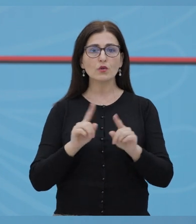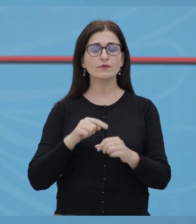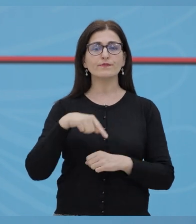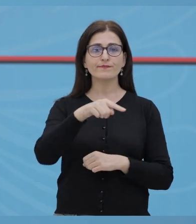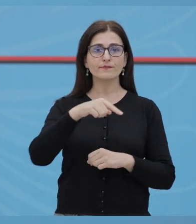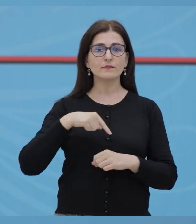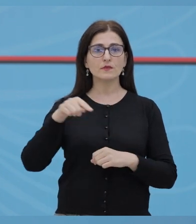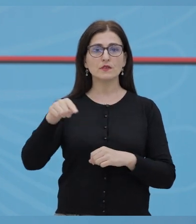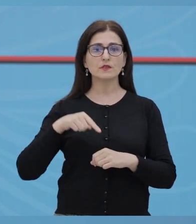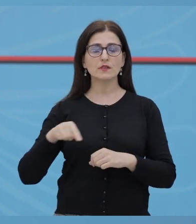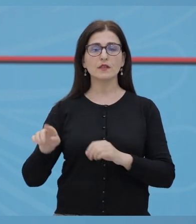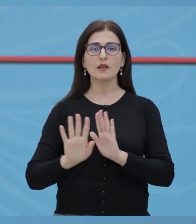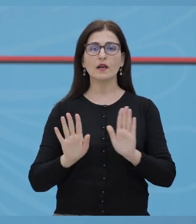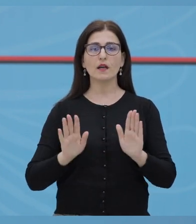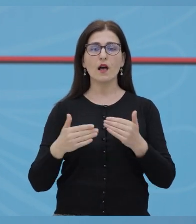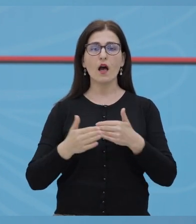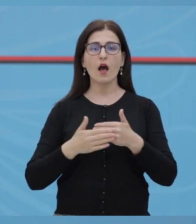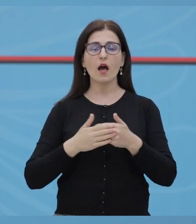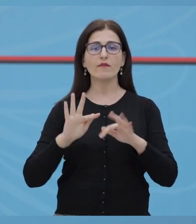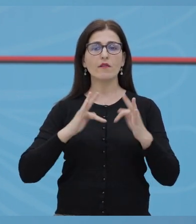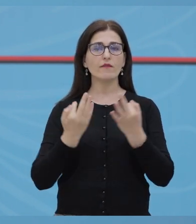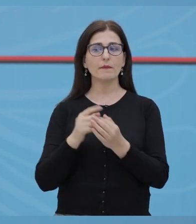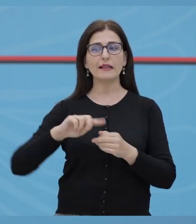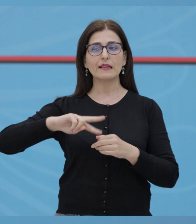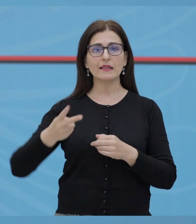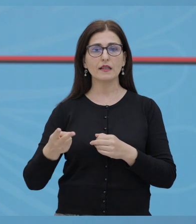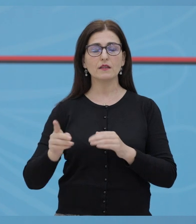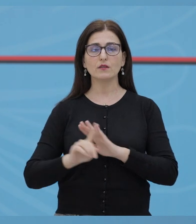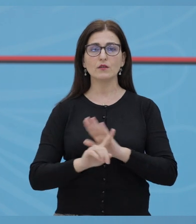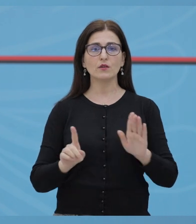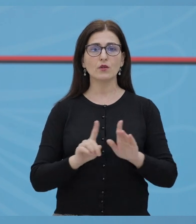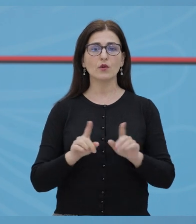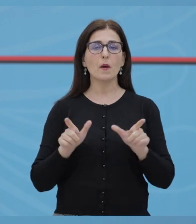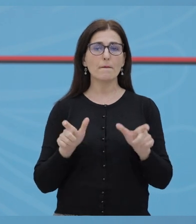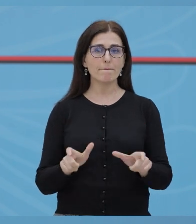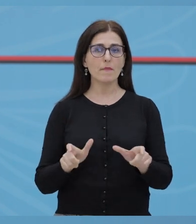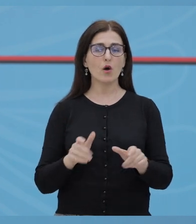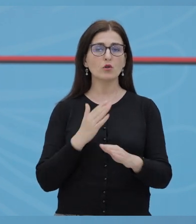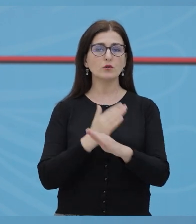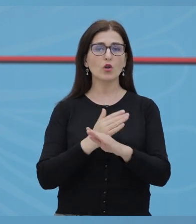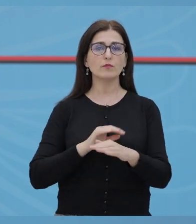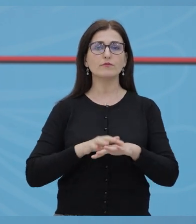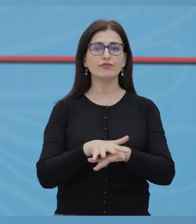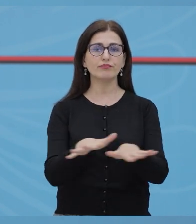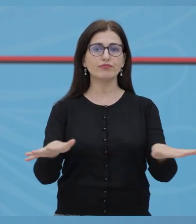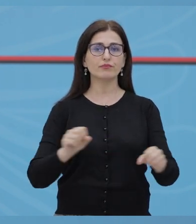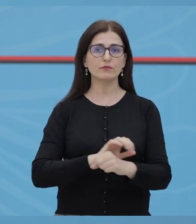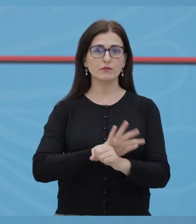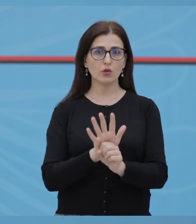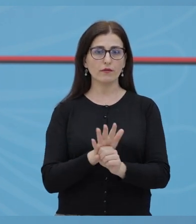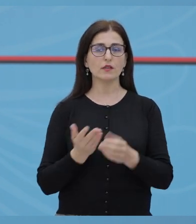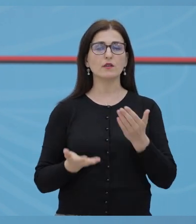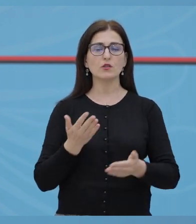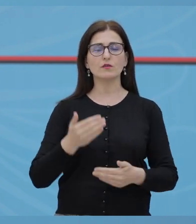brënda familjeve duke evituar gjdo vizit dhe duke shmangur vajtjen të familjarët dhe të kënjëri tjetri për të parandaluar